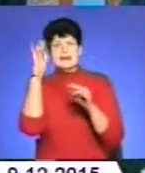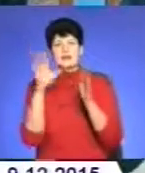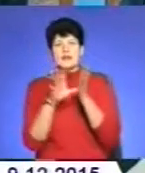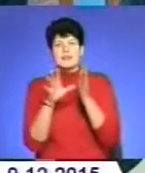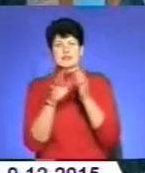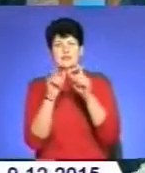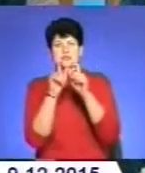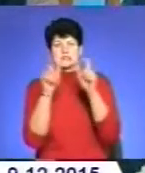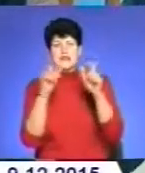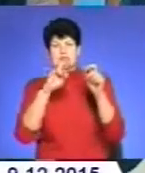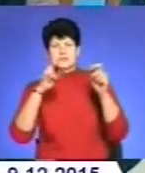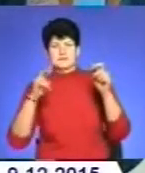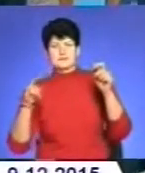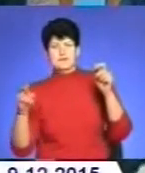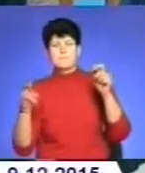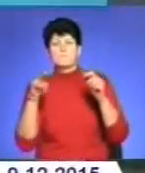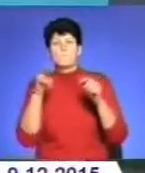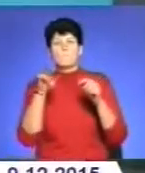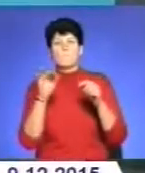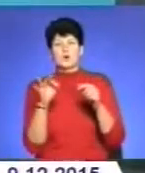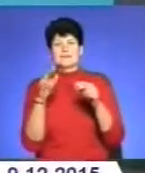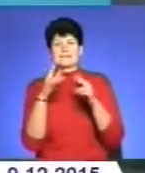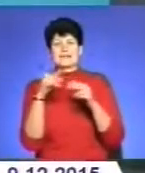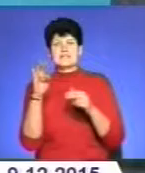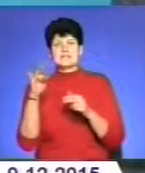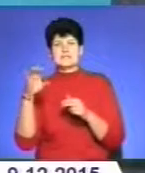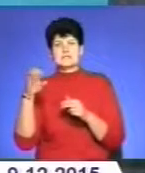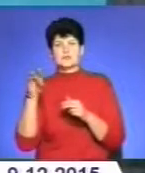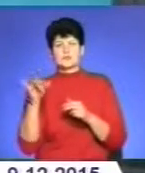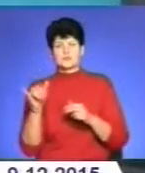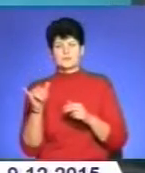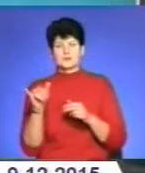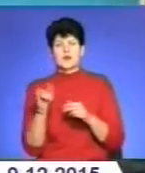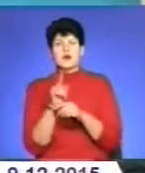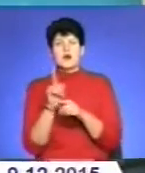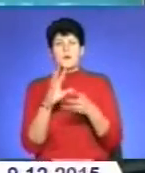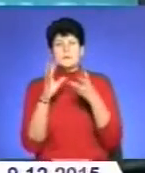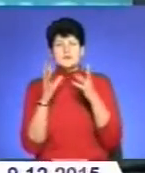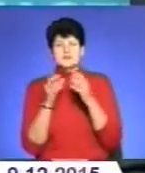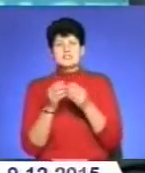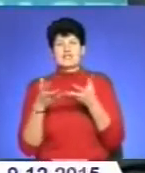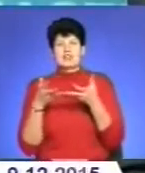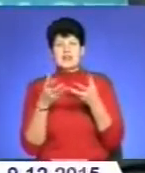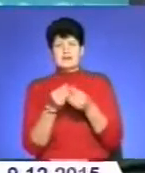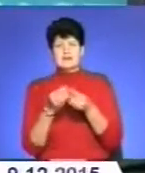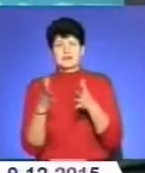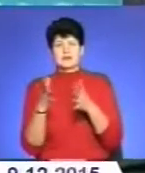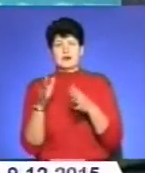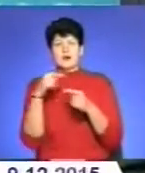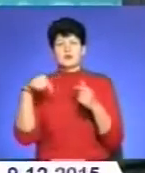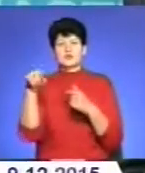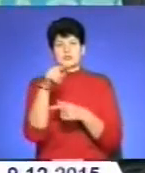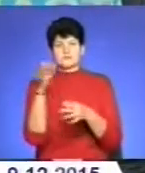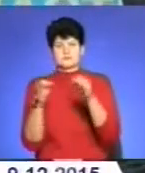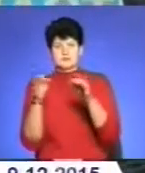каскаду гідроелектростанцій по Дістру. Мінимізація, вліяние на окружаючу середу. Тому,